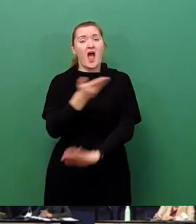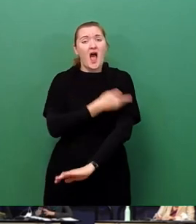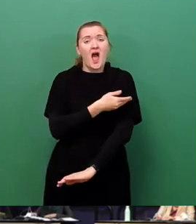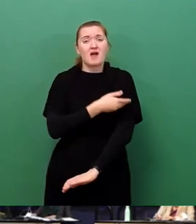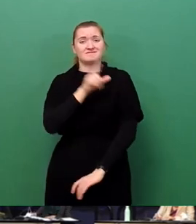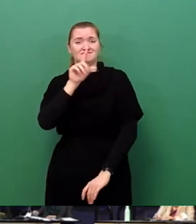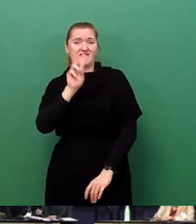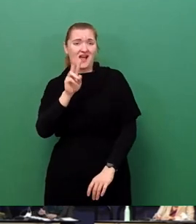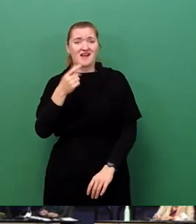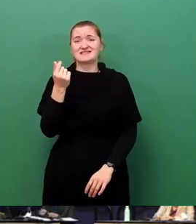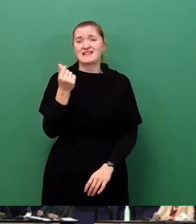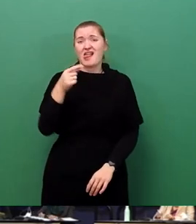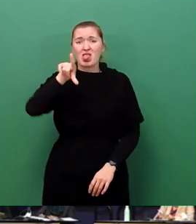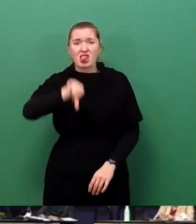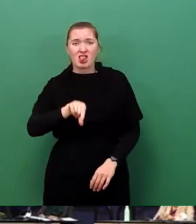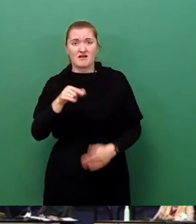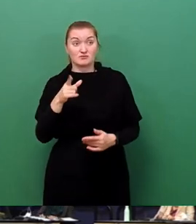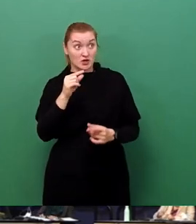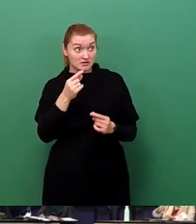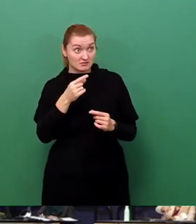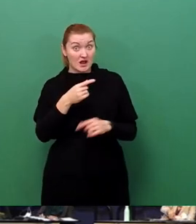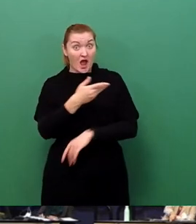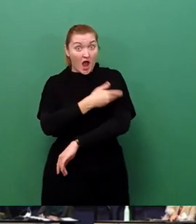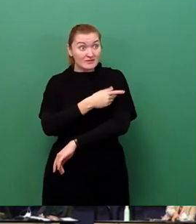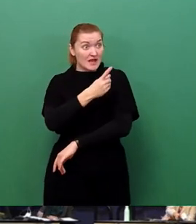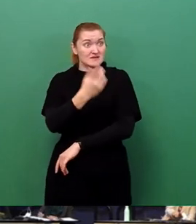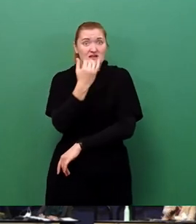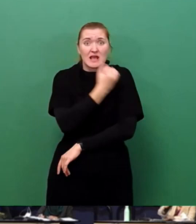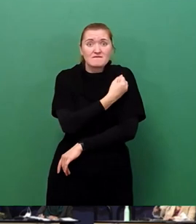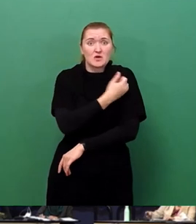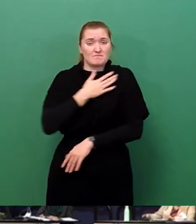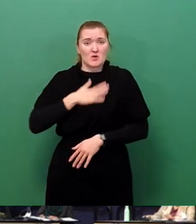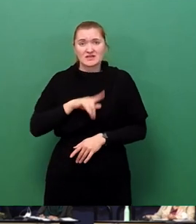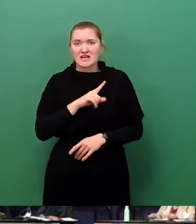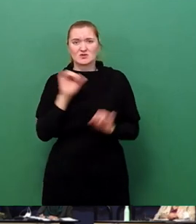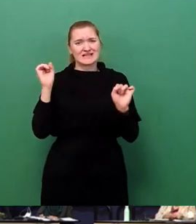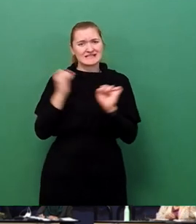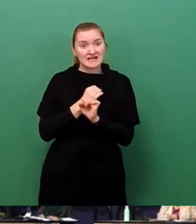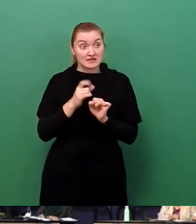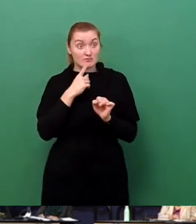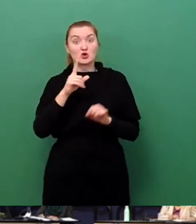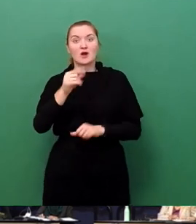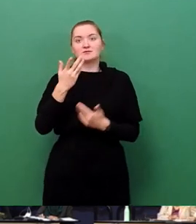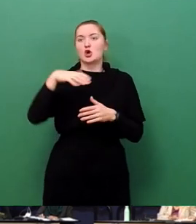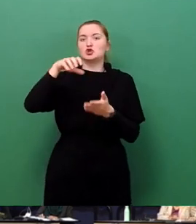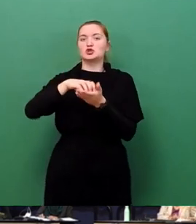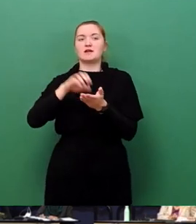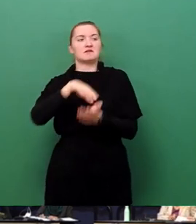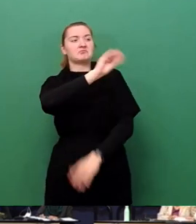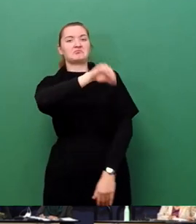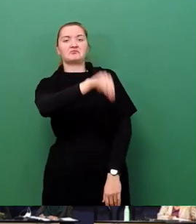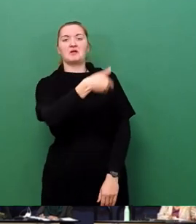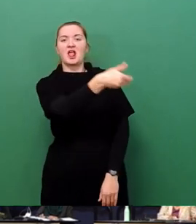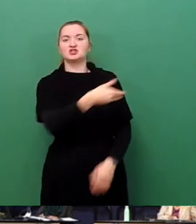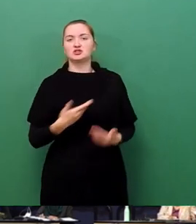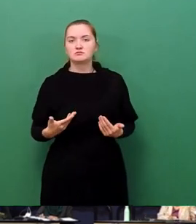dass die Armen, die sich nicht impfen lassen wollen oder können, tatsächlich von der Stadt im Stich gelassen werden und eben am gesellschaftlichen